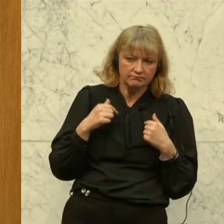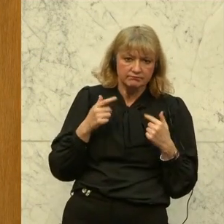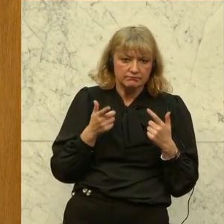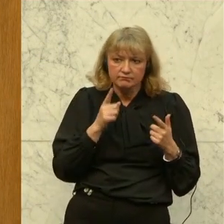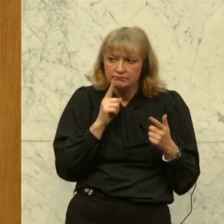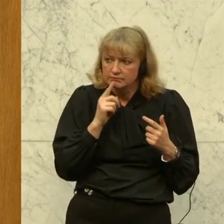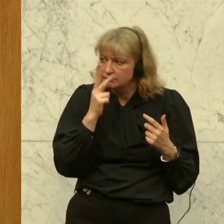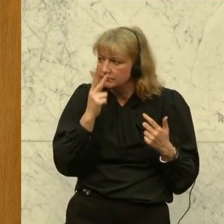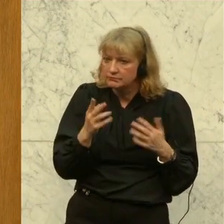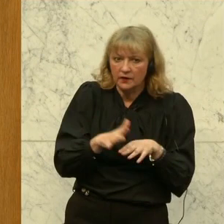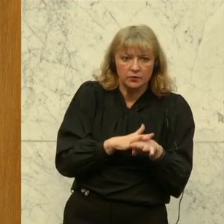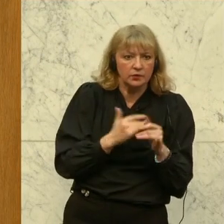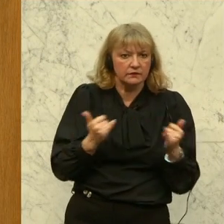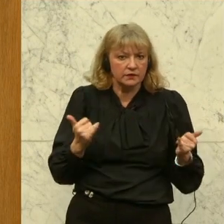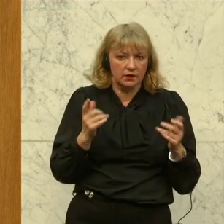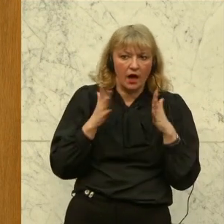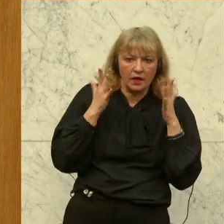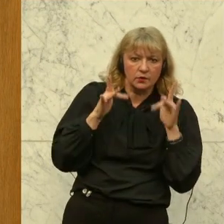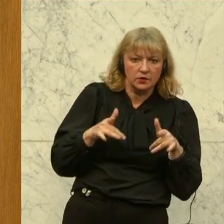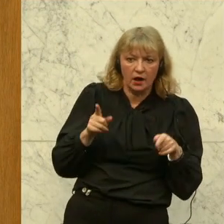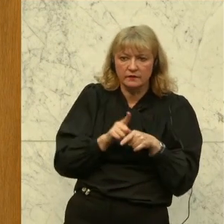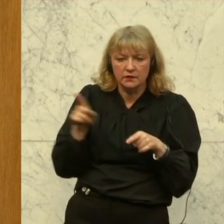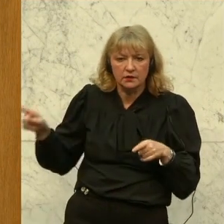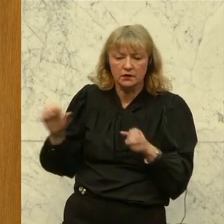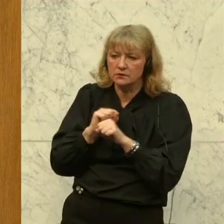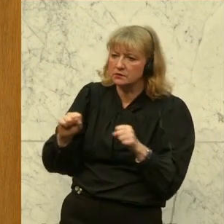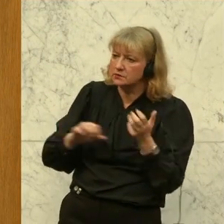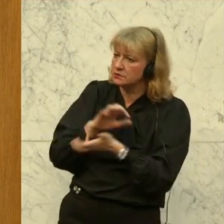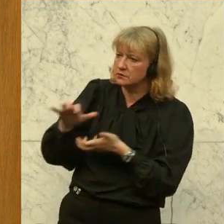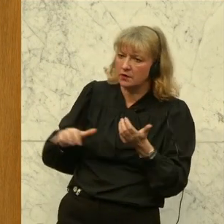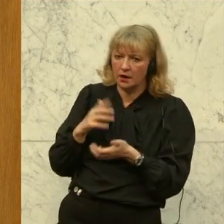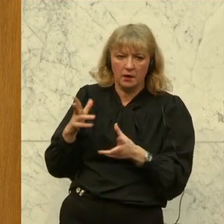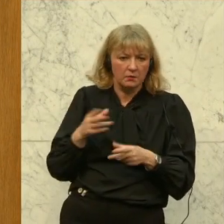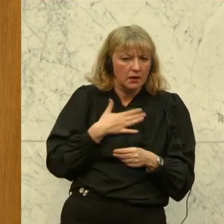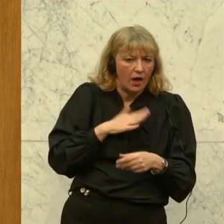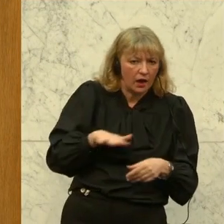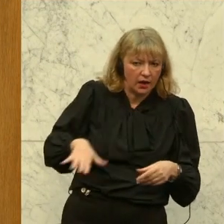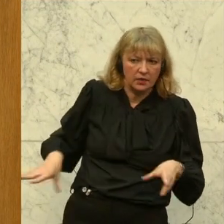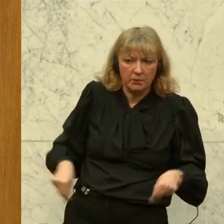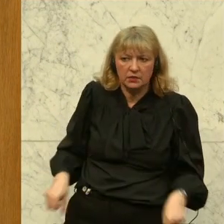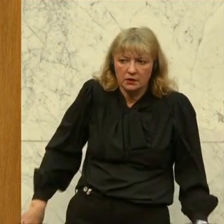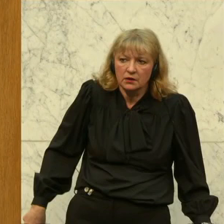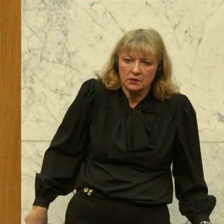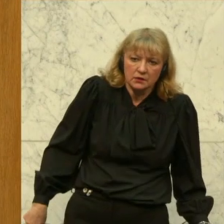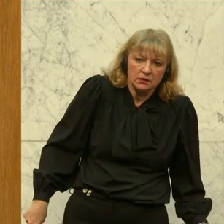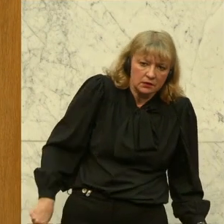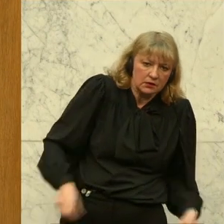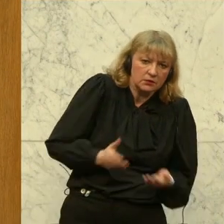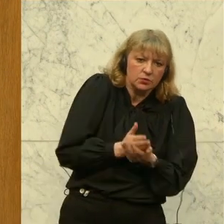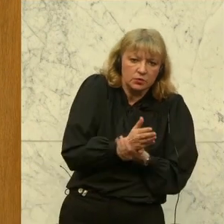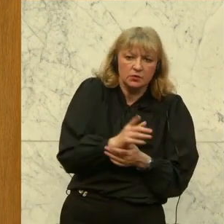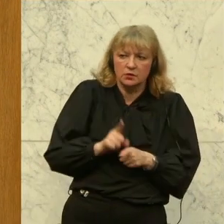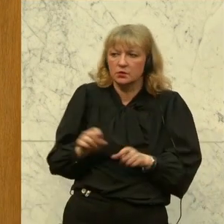buchstäblich durch diese Hölle zu gehen mit den eigenen Kindern an der Hand. Durch eine von